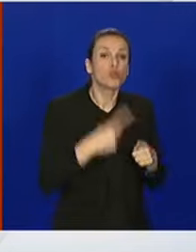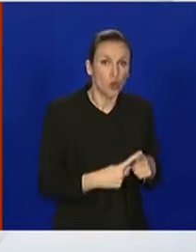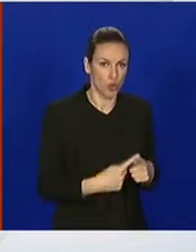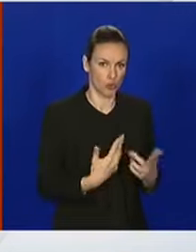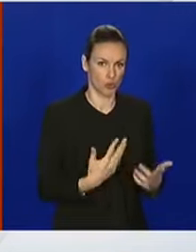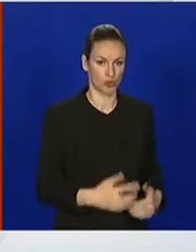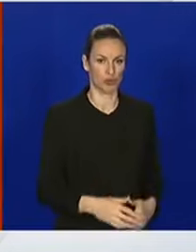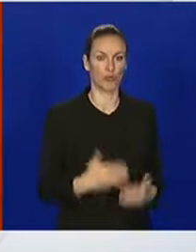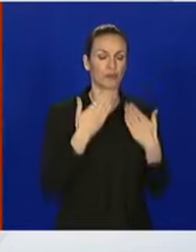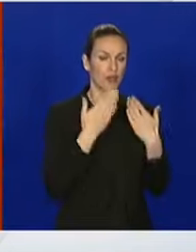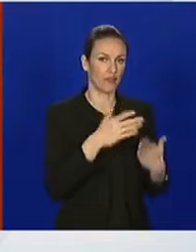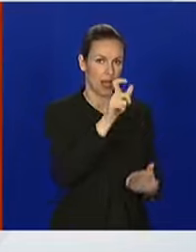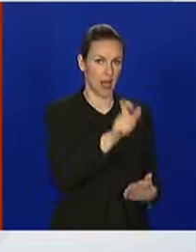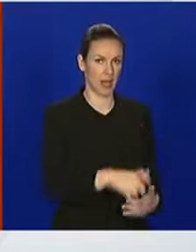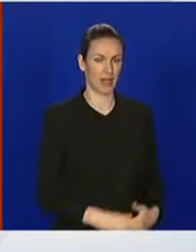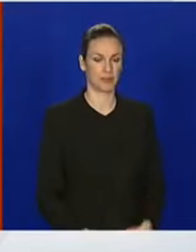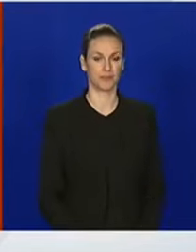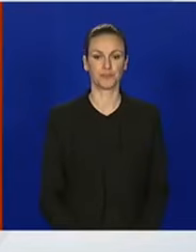Hvala vam.